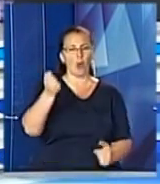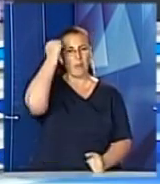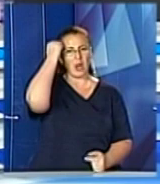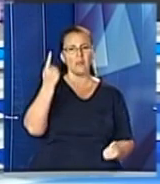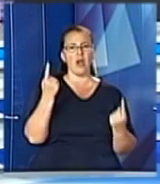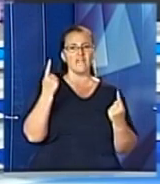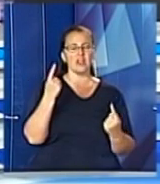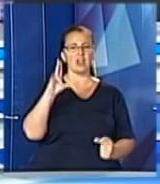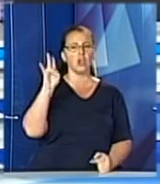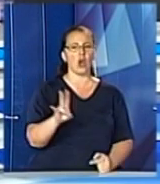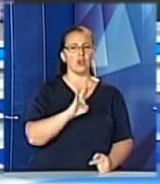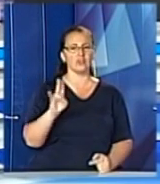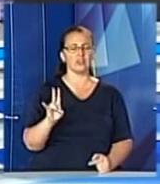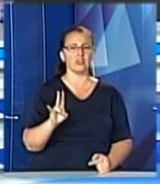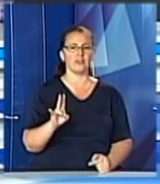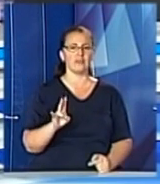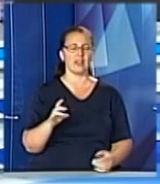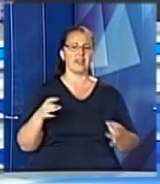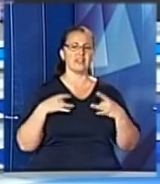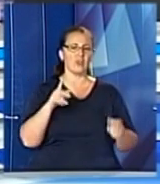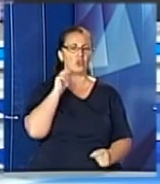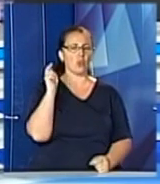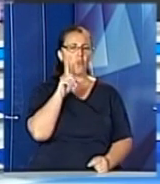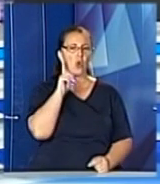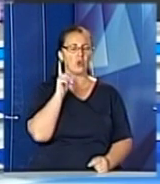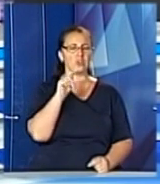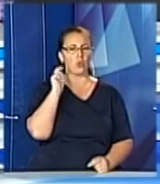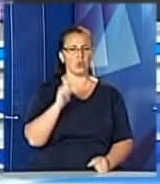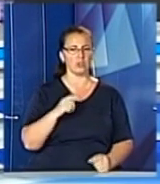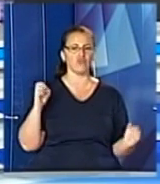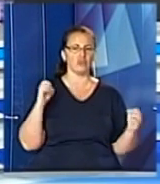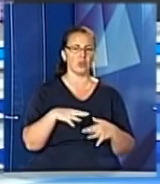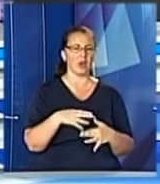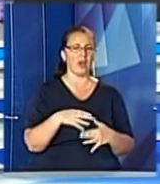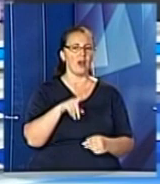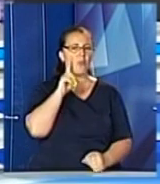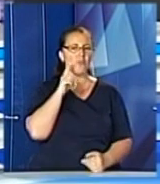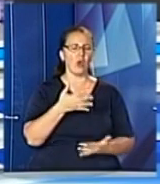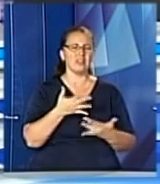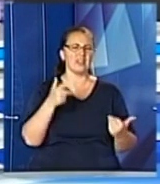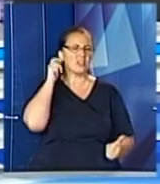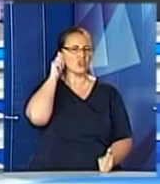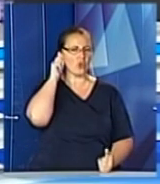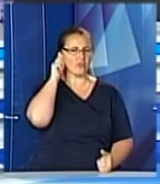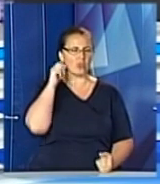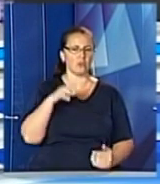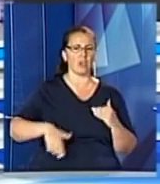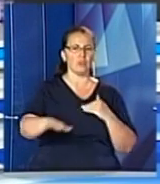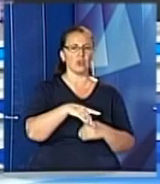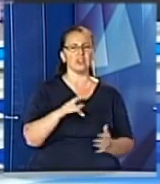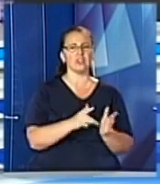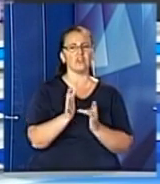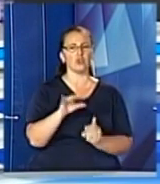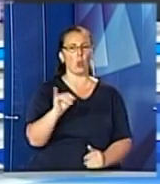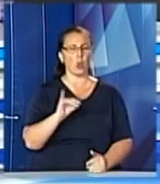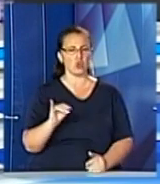великого митрополита. Свято української молоді зібрало багато людей різного віку на площі перед собором Святого Юрина. Усе дійство